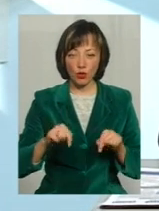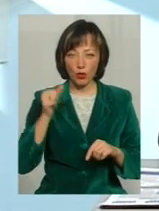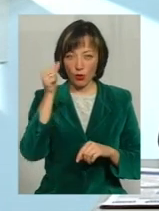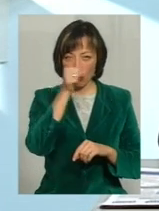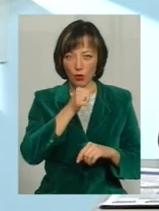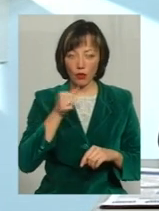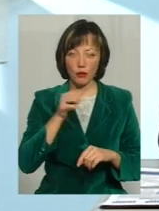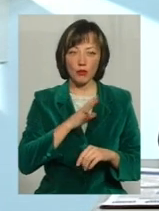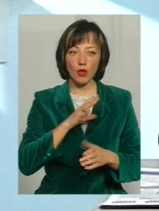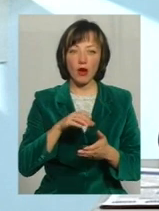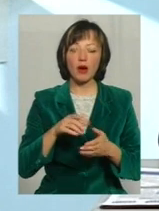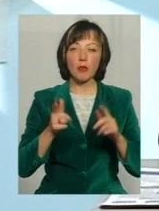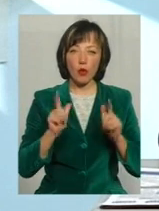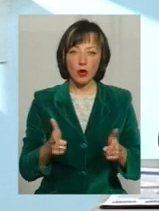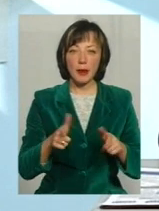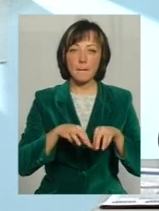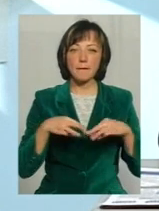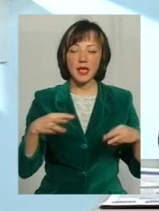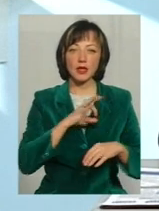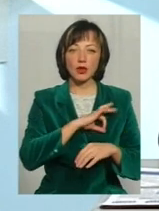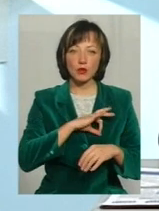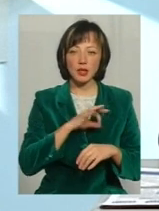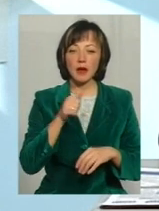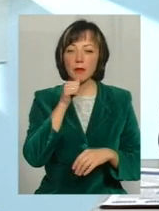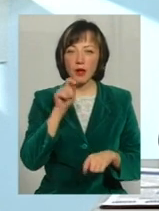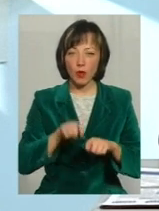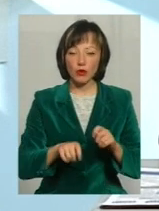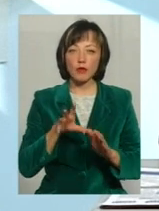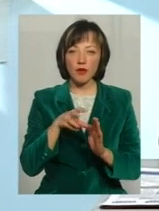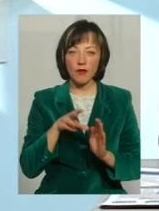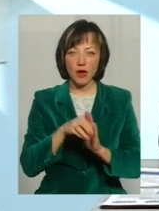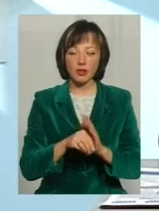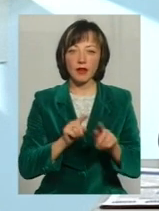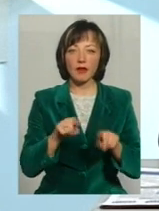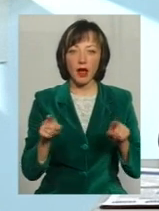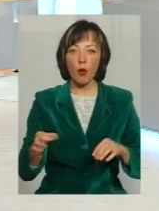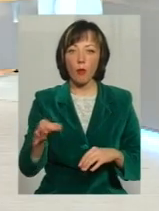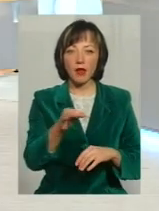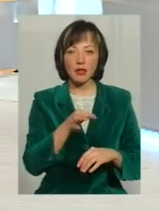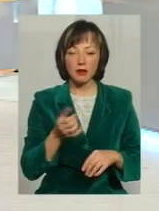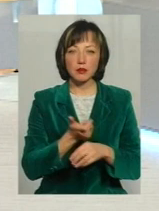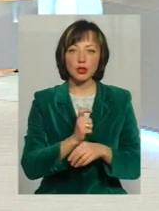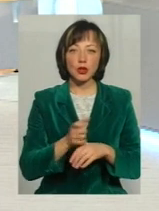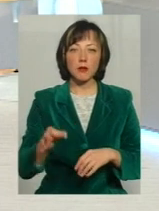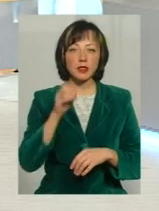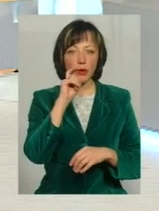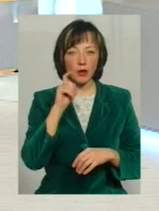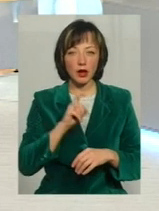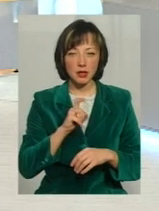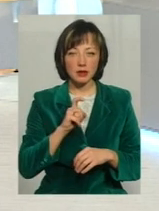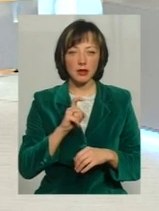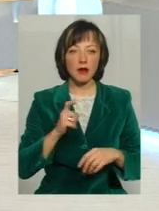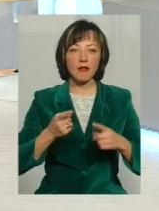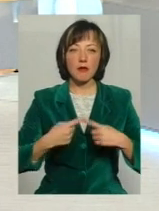розроблений Мінюстом І вже пілотно впораджуються в деяких областях, більшість областей України в межах